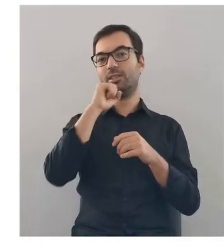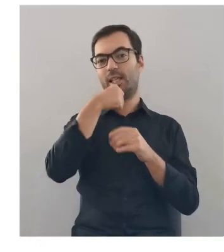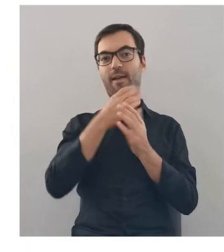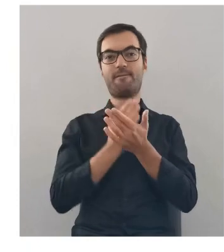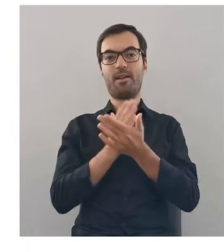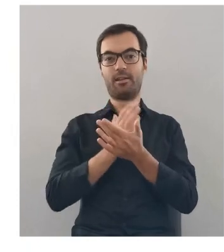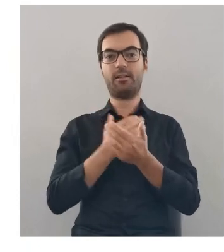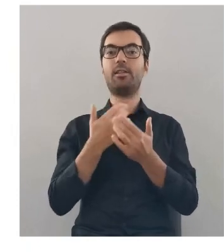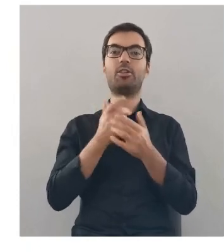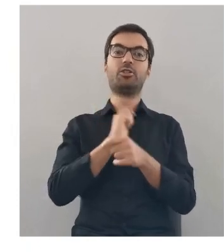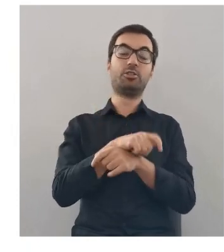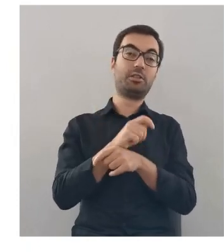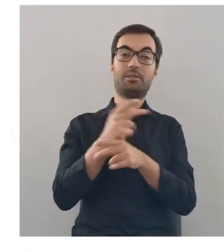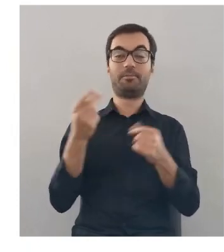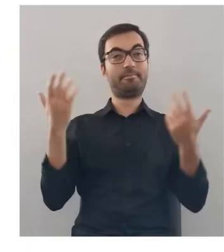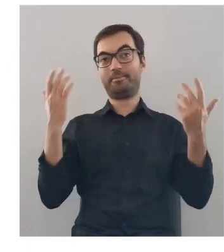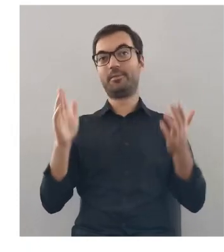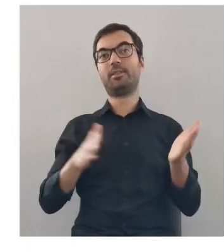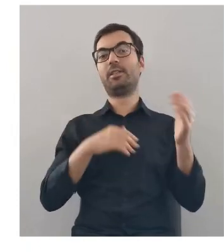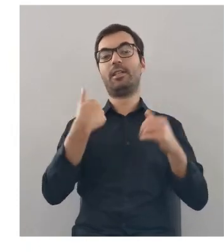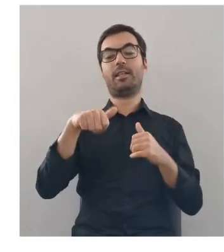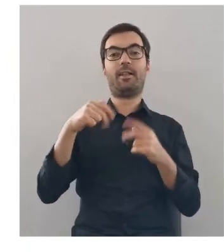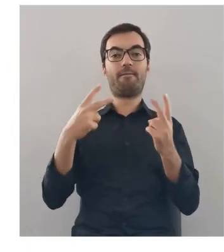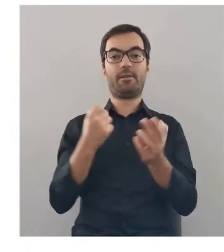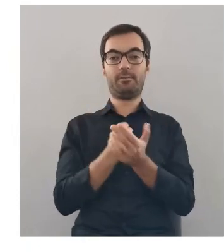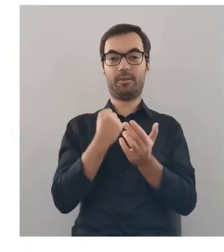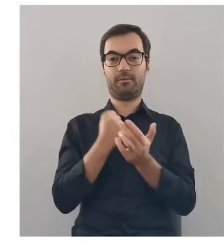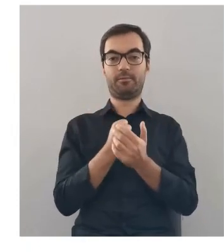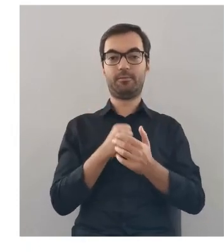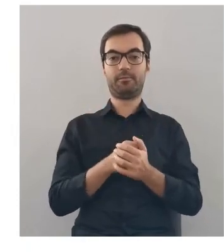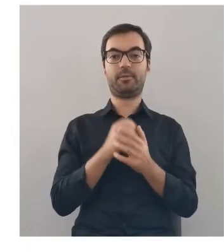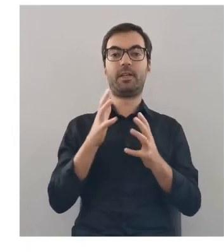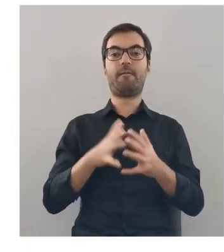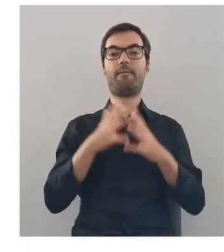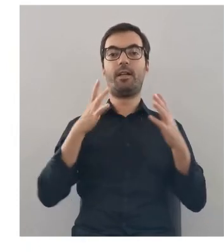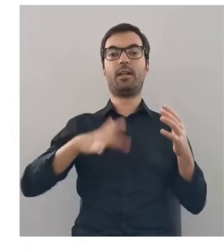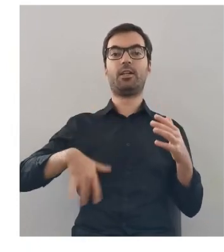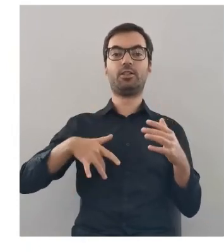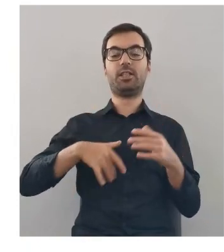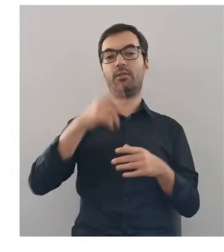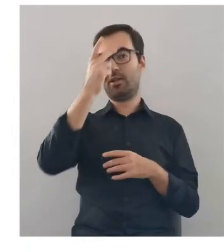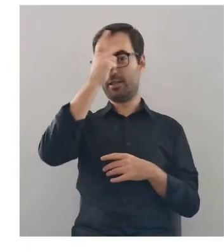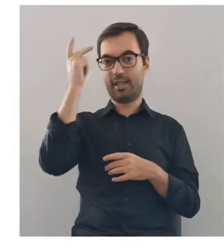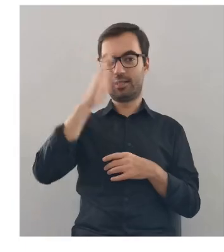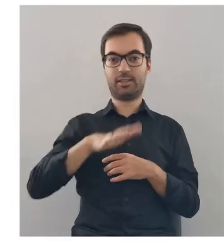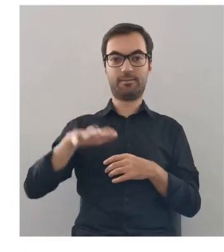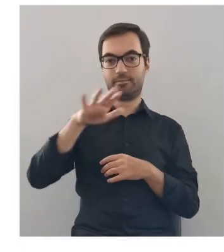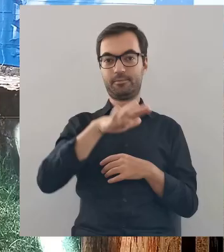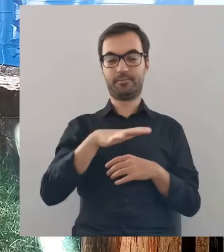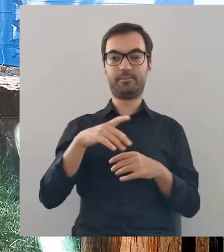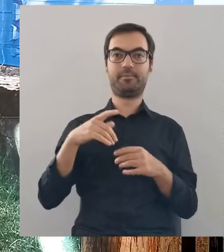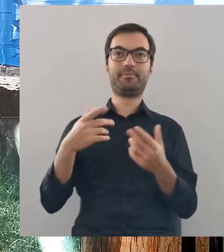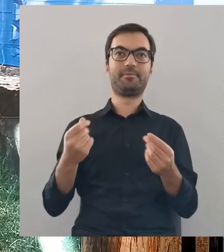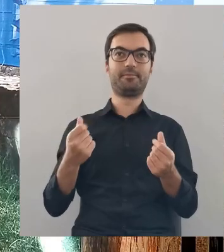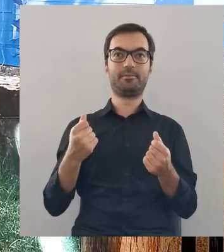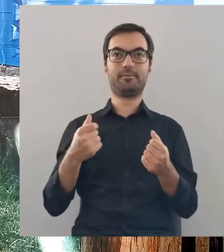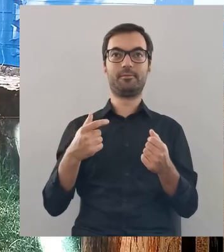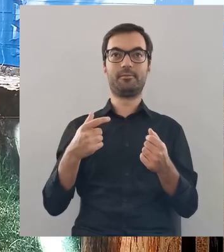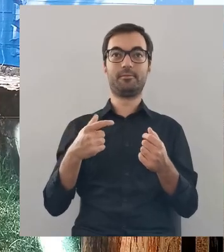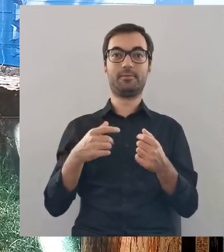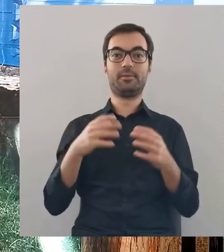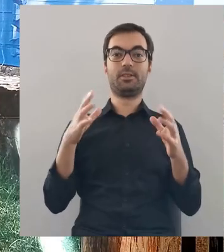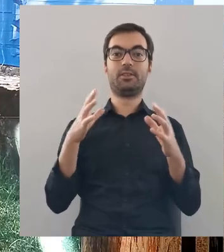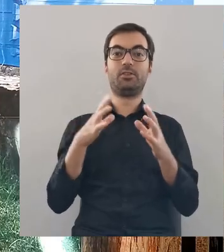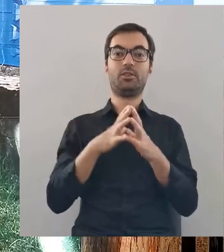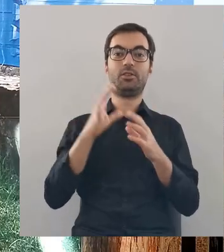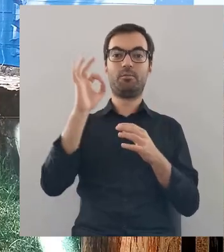powrócił do pogaństwa, więc chrzest czy nie chrzest. Jeszcze jedna ważna rzecz. Wielkie Księstwo Litewskie to tak